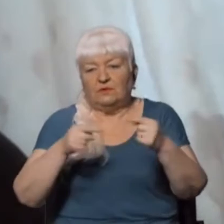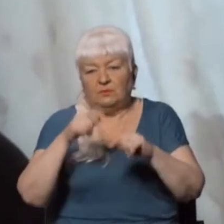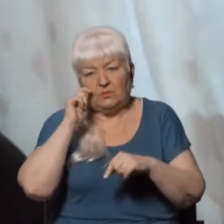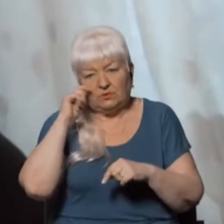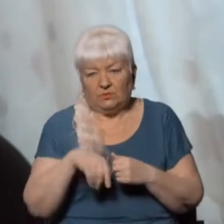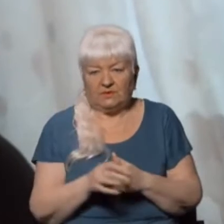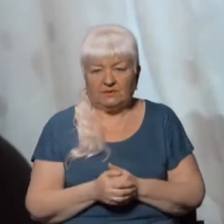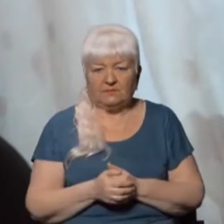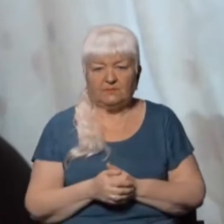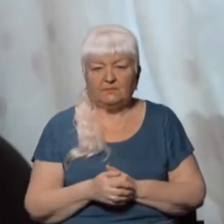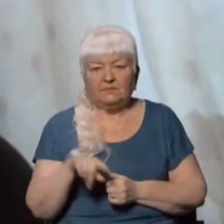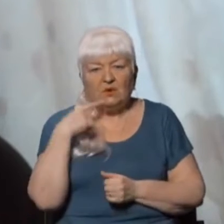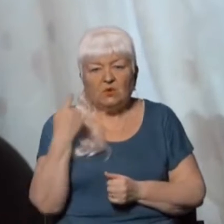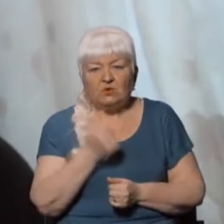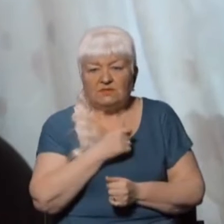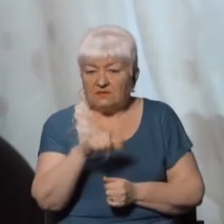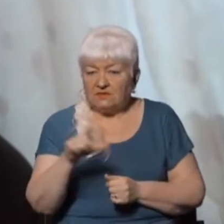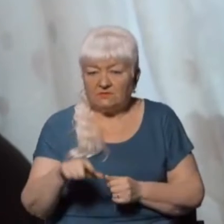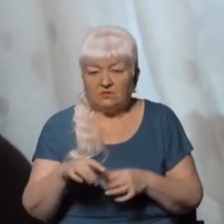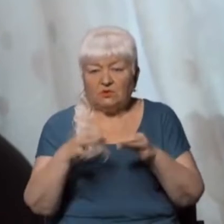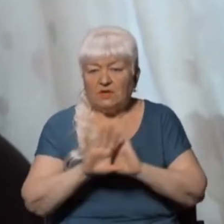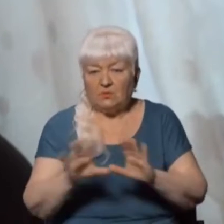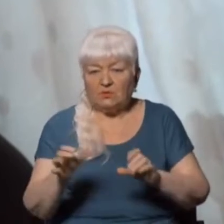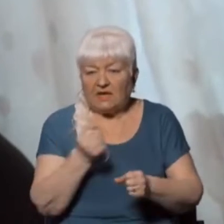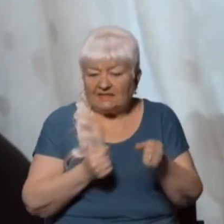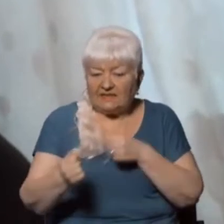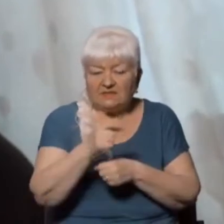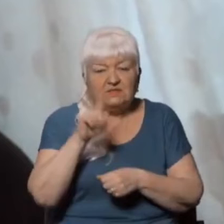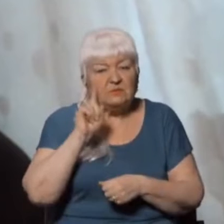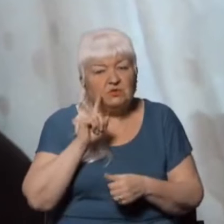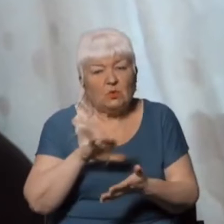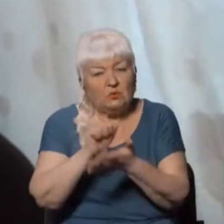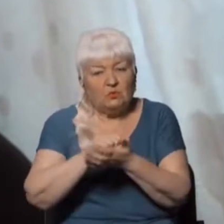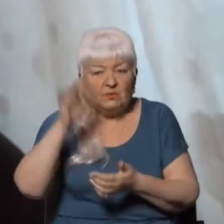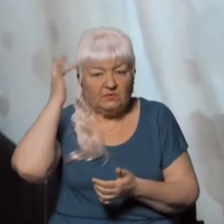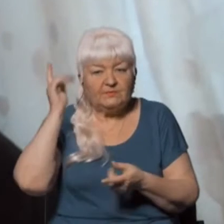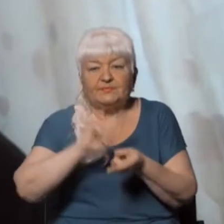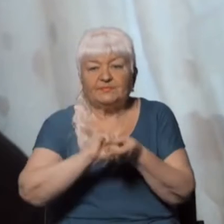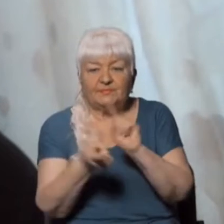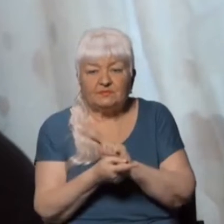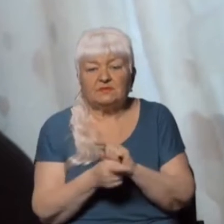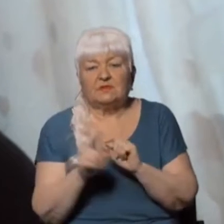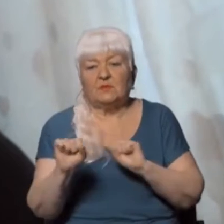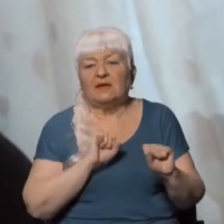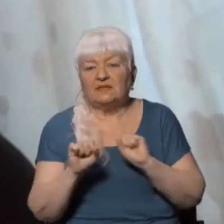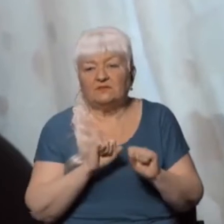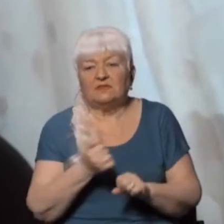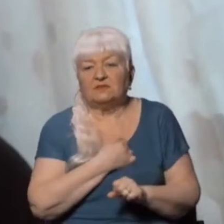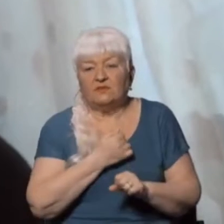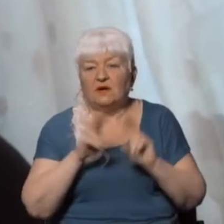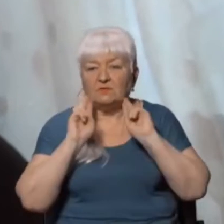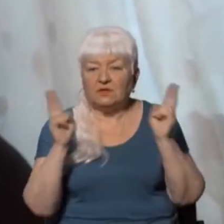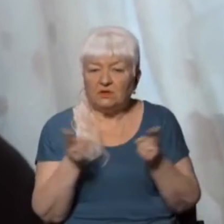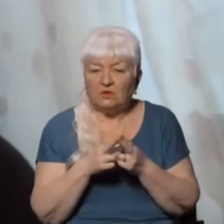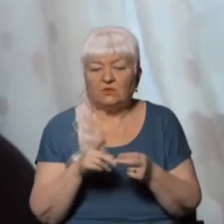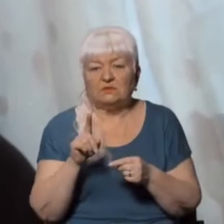Російських військових не пускають на ротацію до тимчасово окупованого Криму. Замість цього керівництво армії РФ ізолює